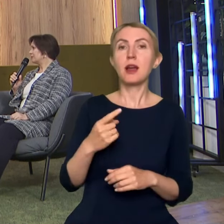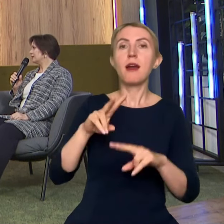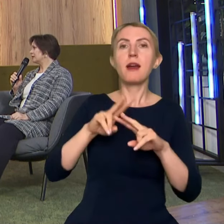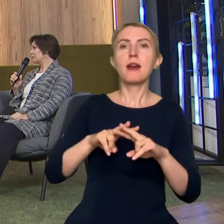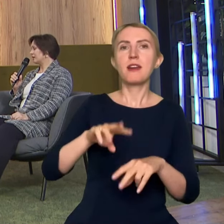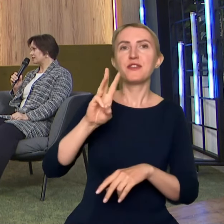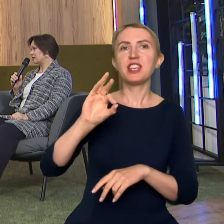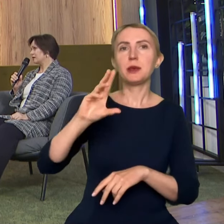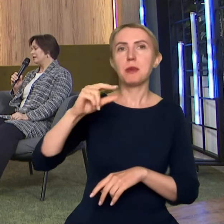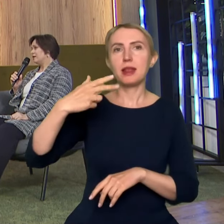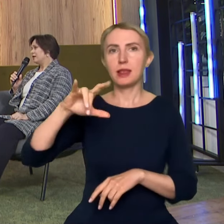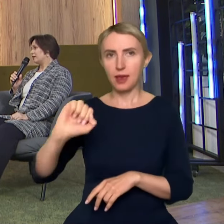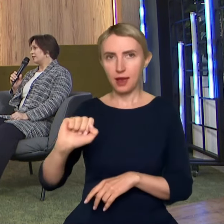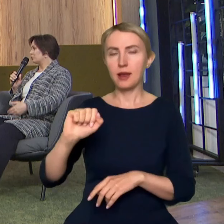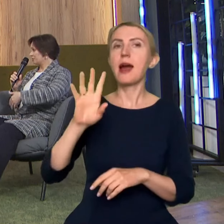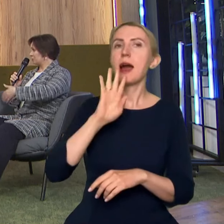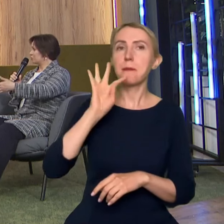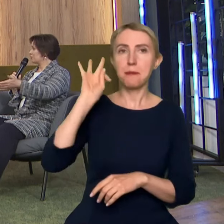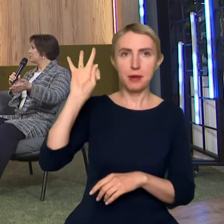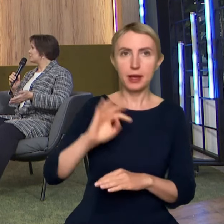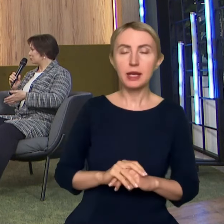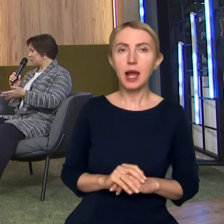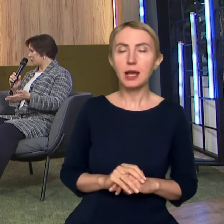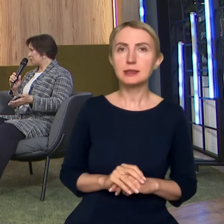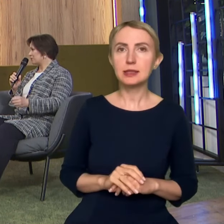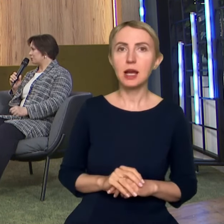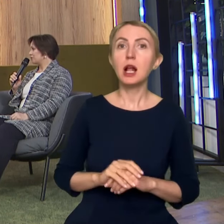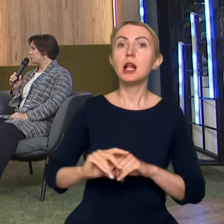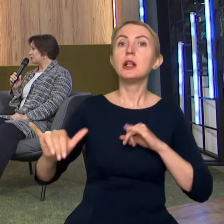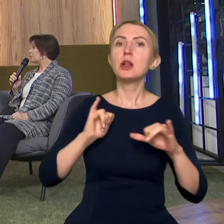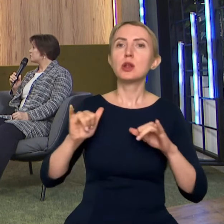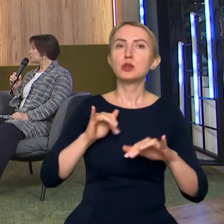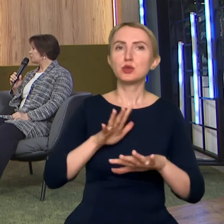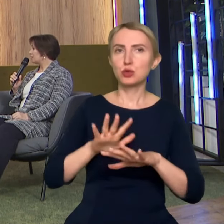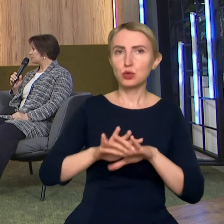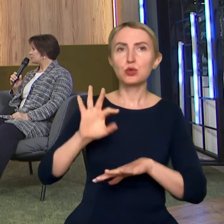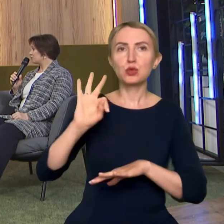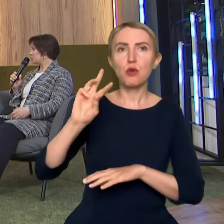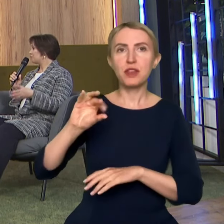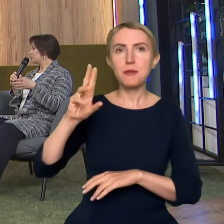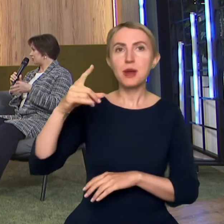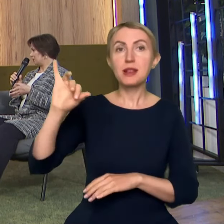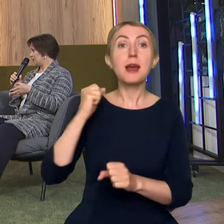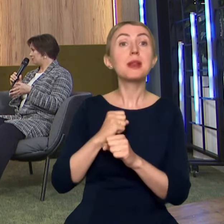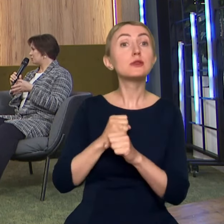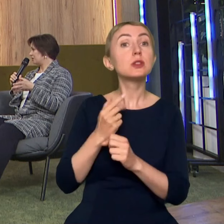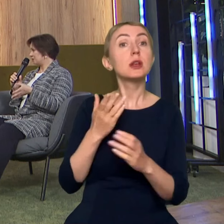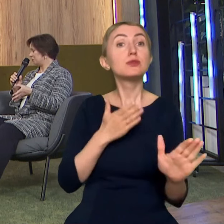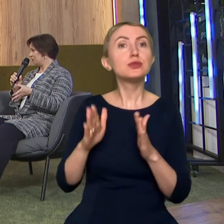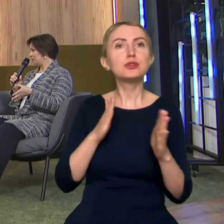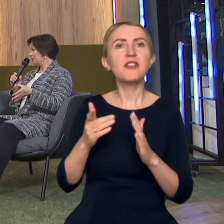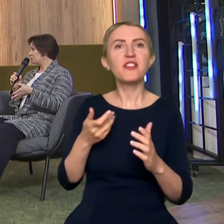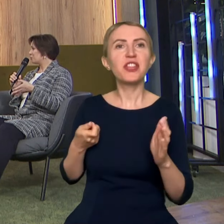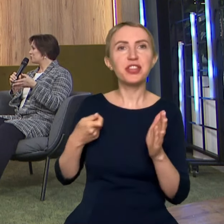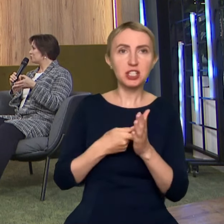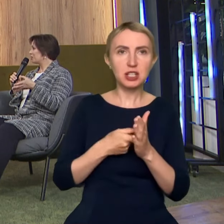amerykańska, ta, która zarządza infrastrukturą związaną z Wikipedią, pracuje nad stworzeniem wtyczki do czata